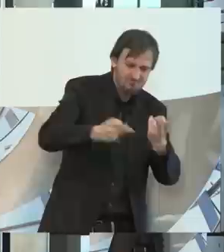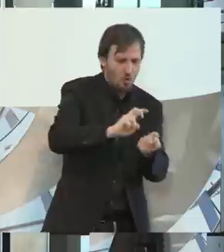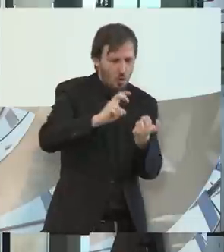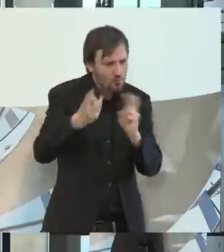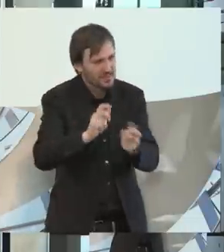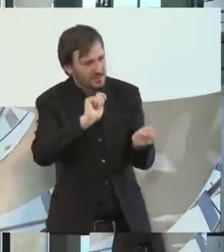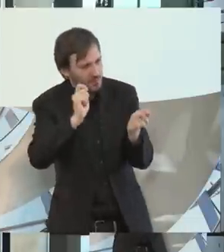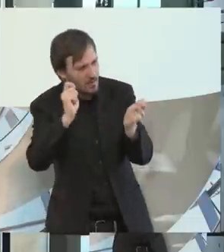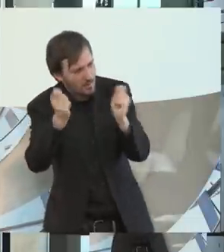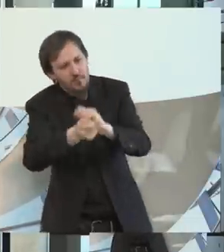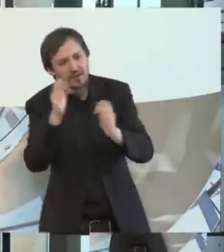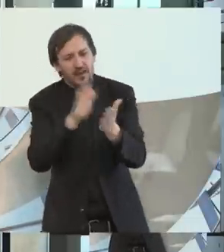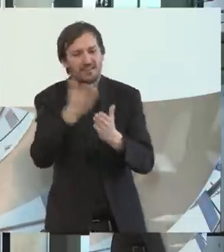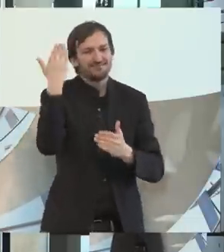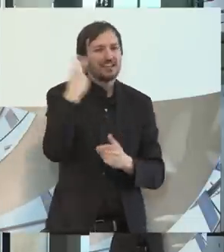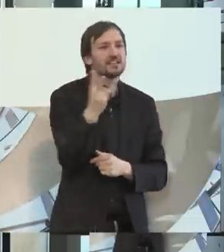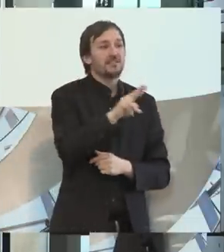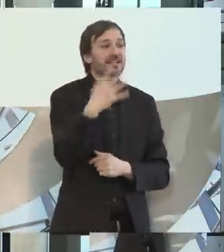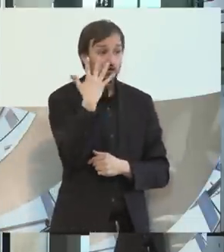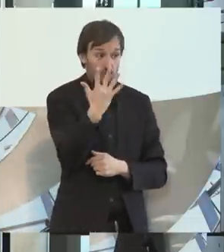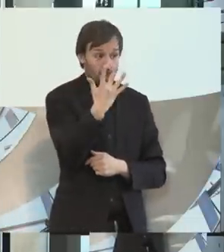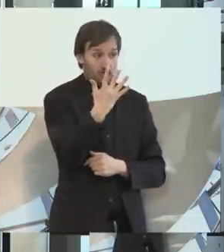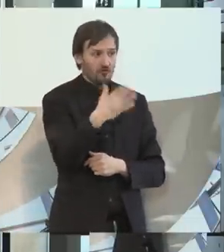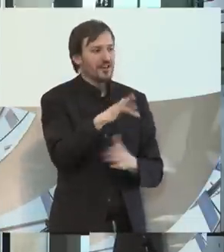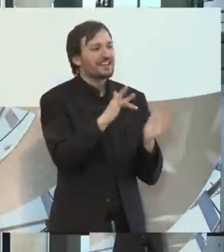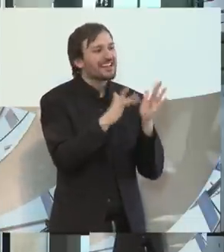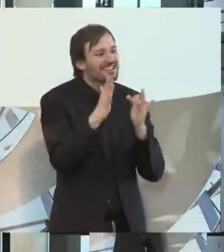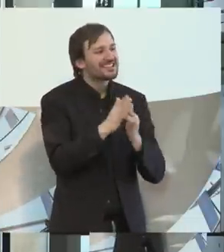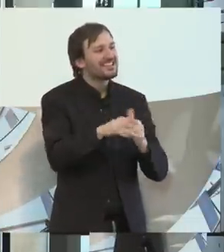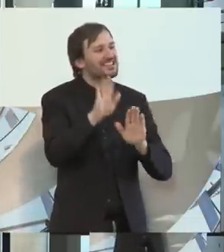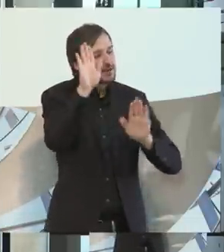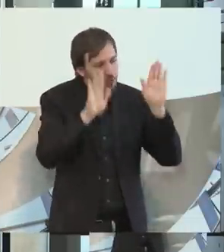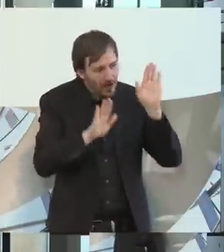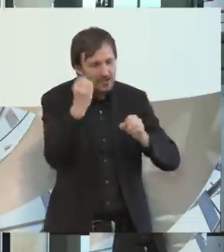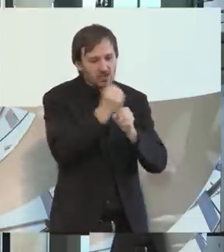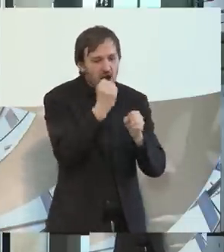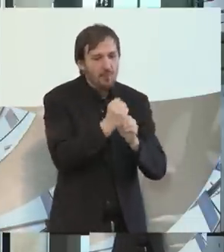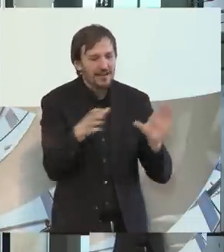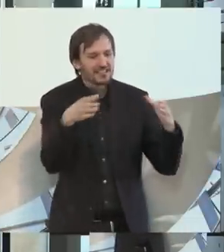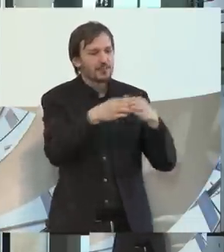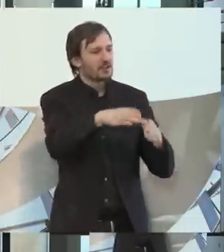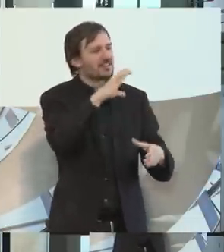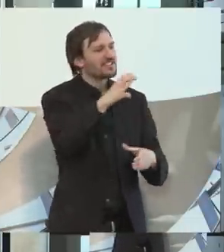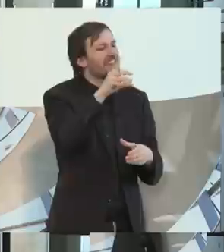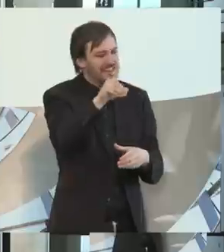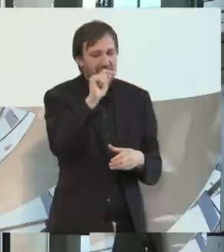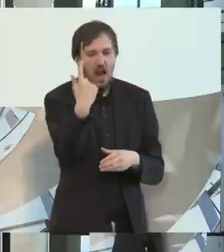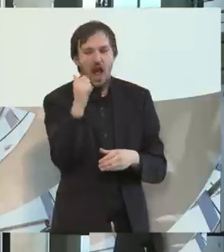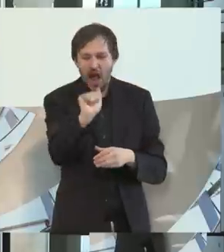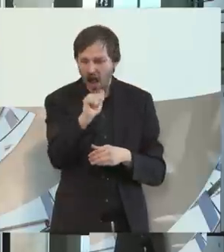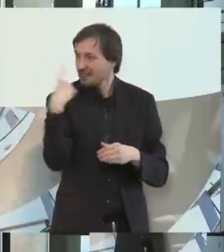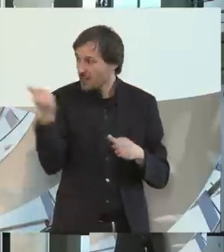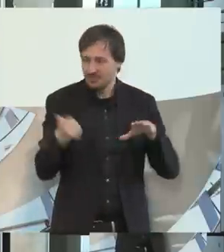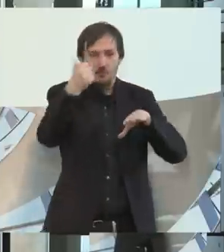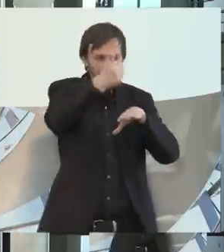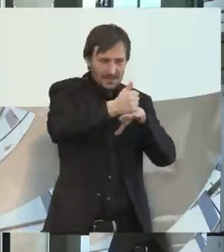kann. Er ist seit 2005 Vorsitzender der christlich-demokratischen Arbeitnehmerschaft, CDA, und außerdem seit Dezember